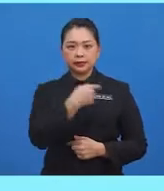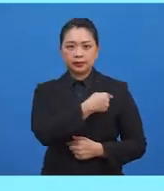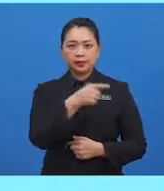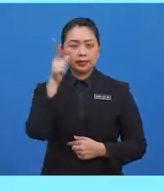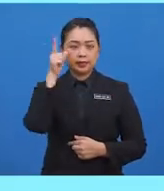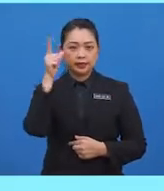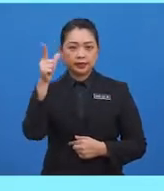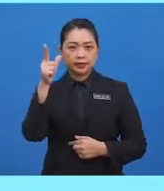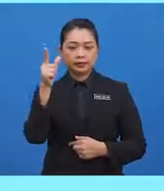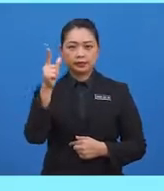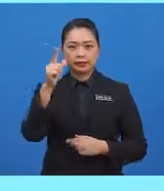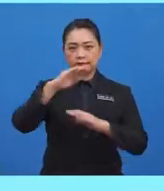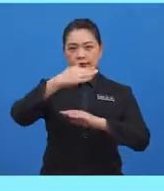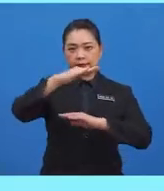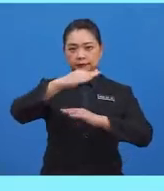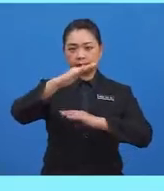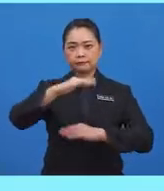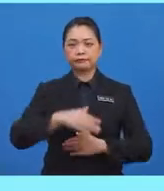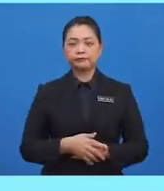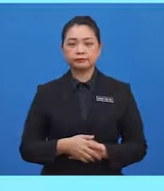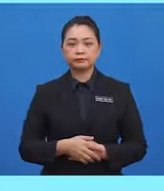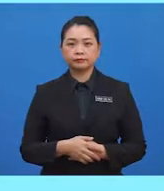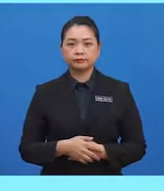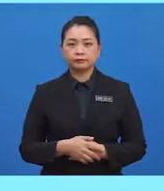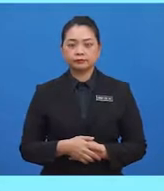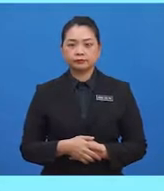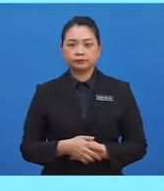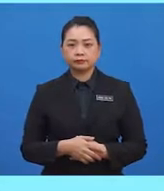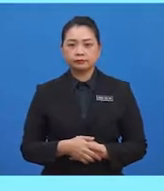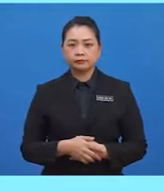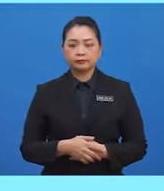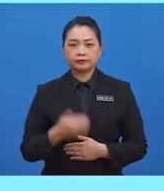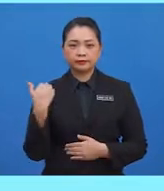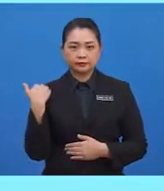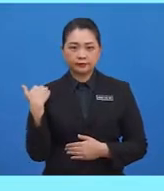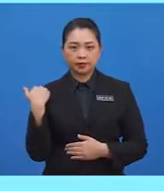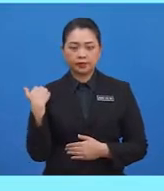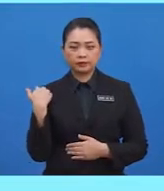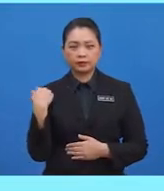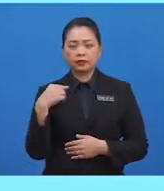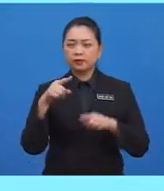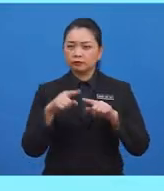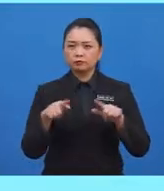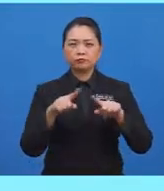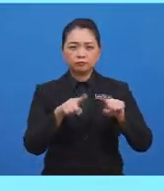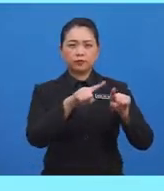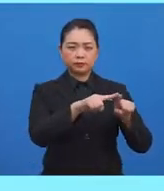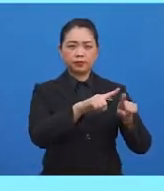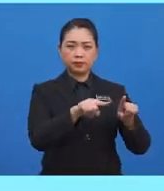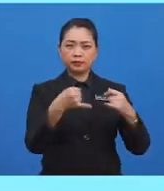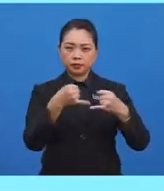dua garisan yang bertemu dinamakan garis serenjang. Seterusnya,